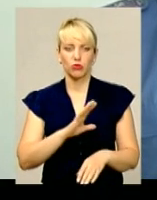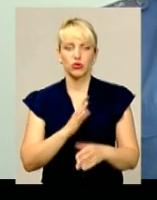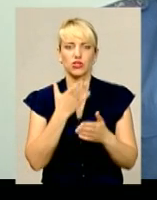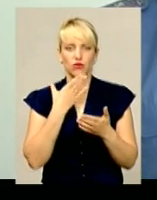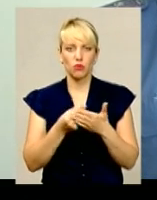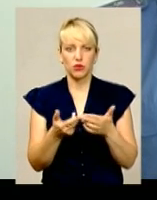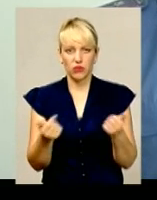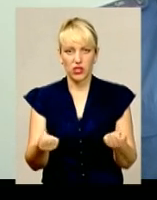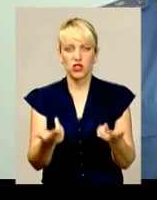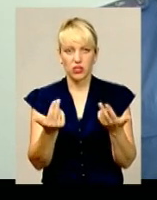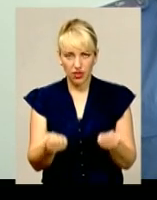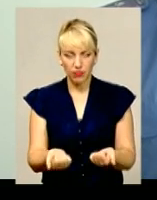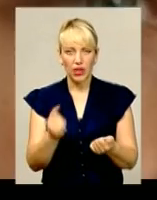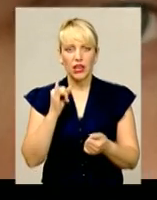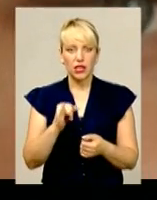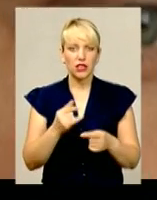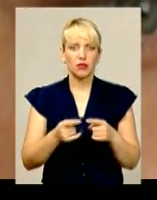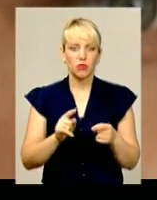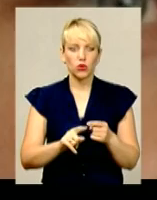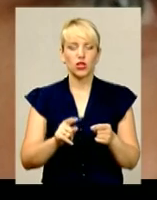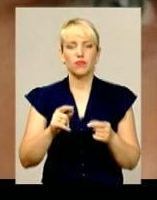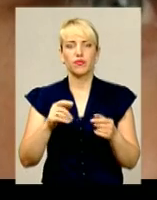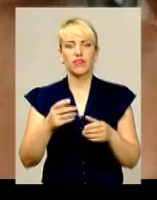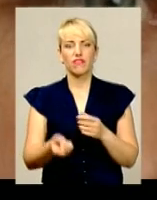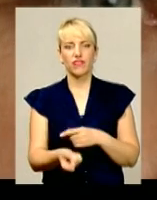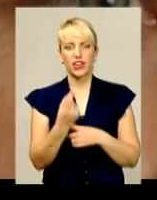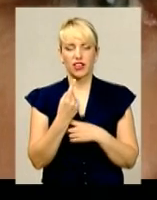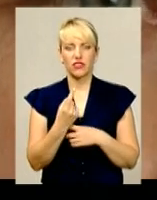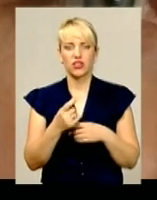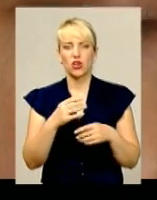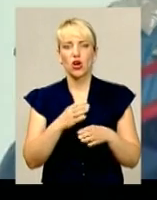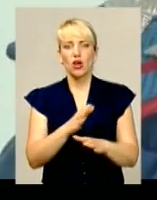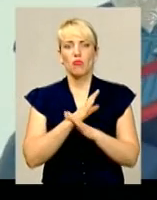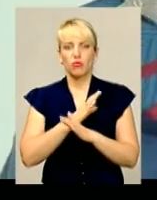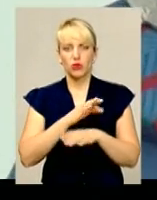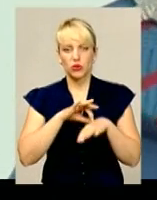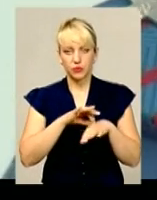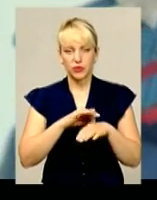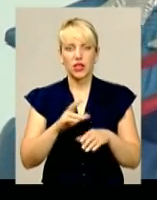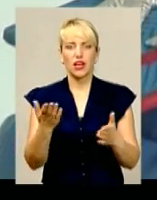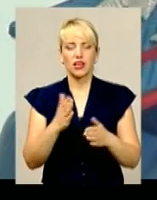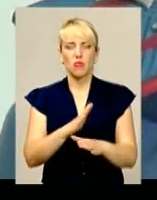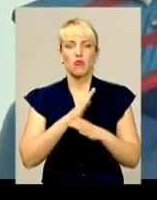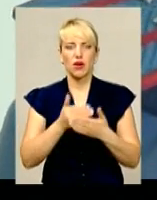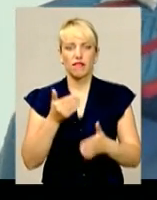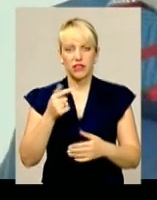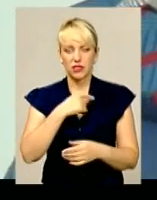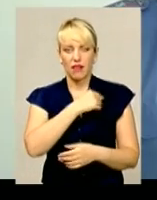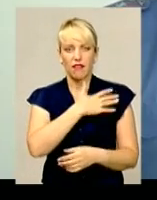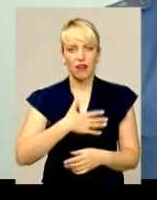підтвердження. В голові вона трупа її чоловіка, який помер від рубаних ран голови.